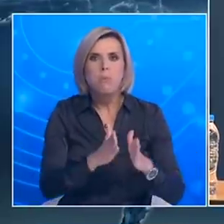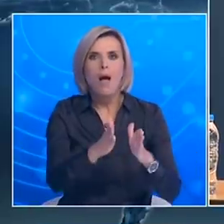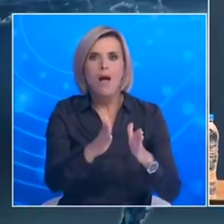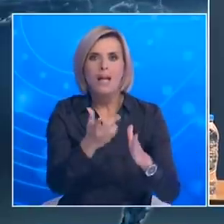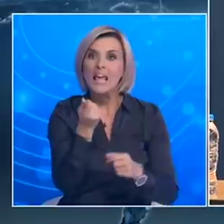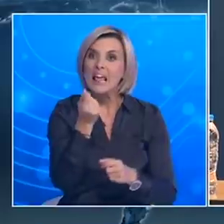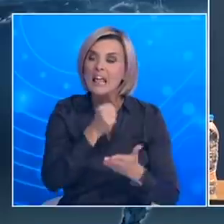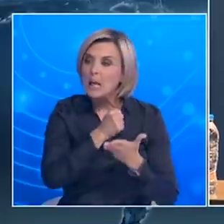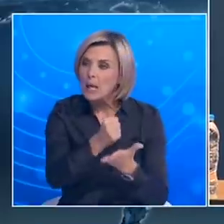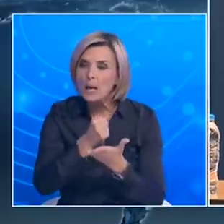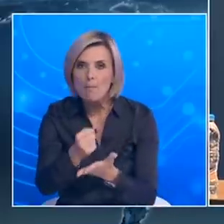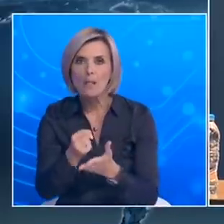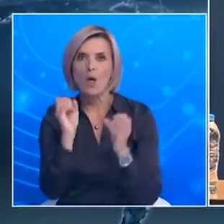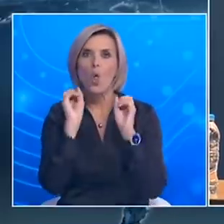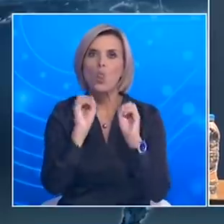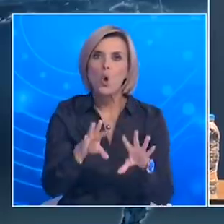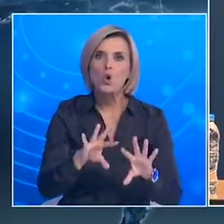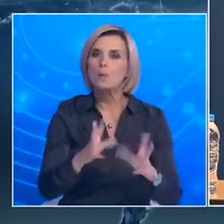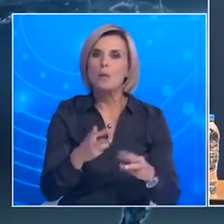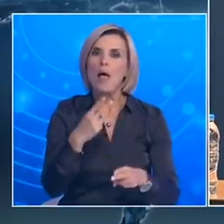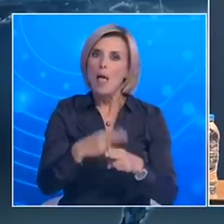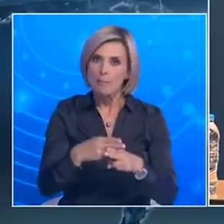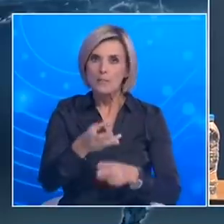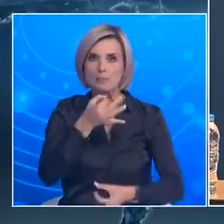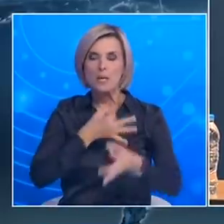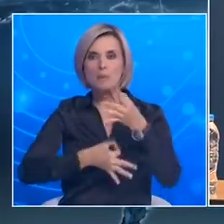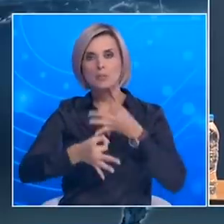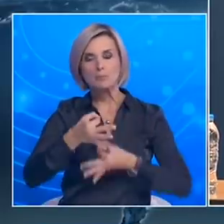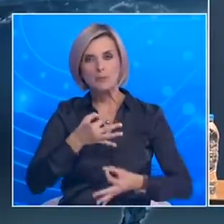επίσημη απάντηση από το Υπουργείο. Ευχαριστώ πάρα πολύ